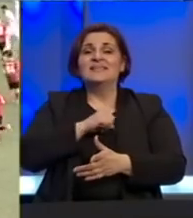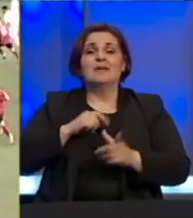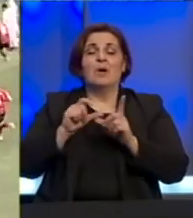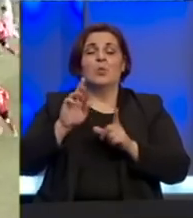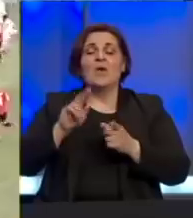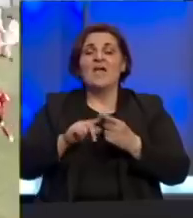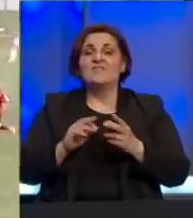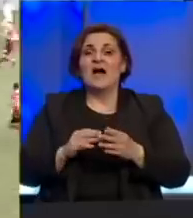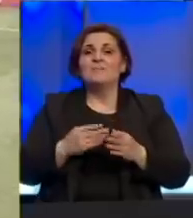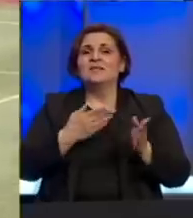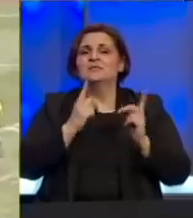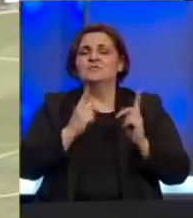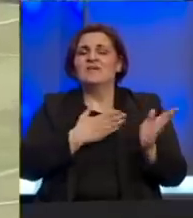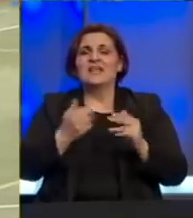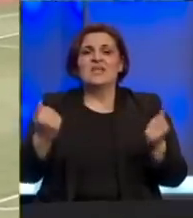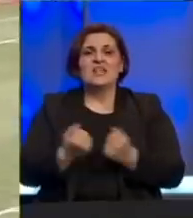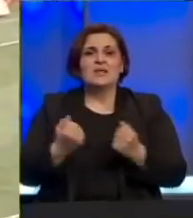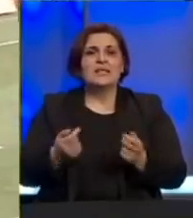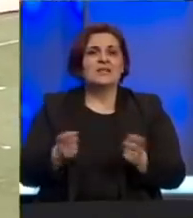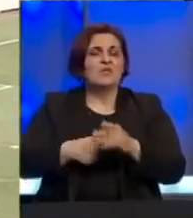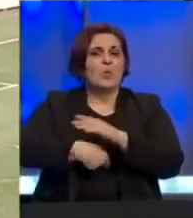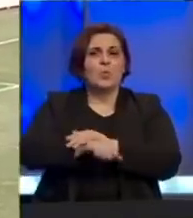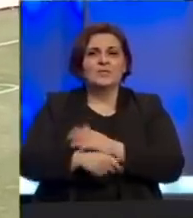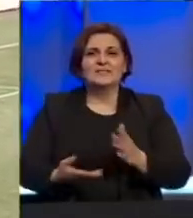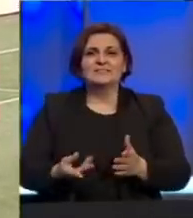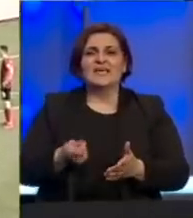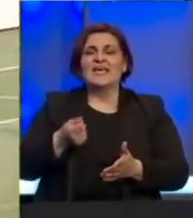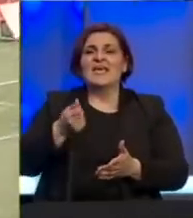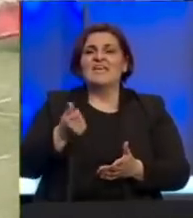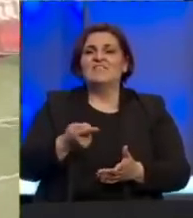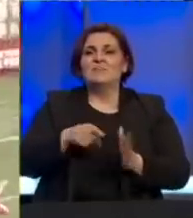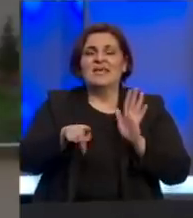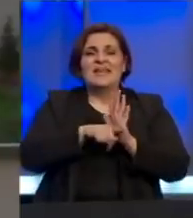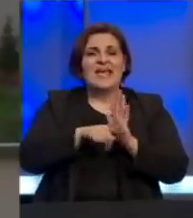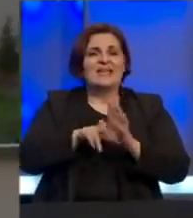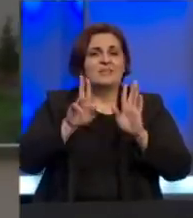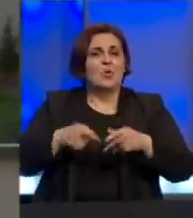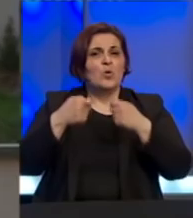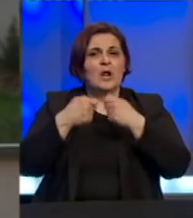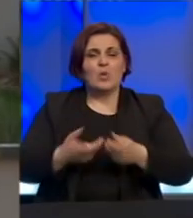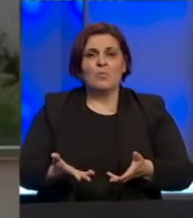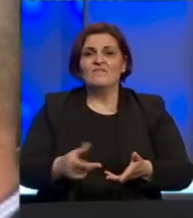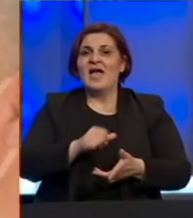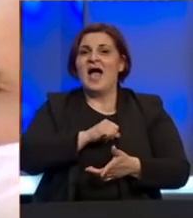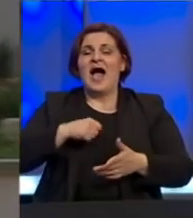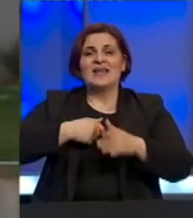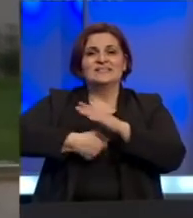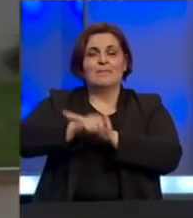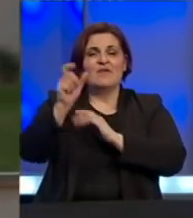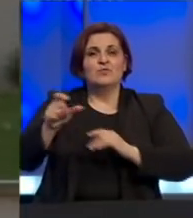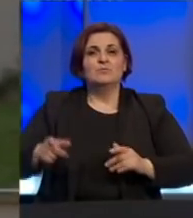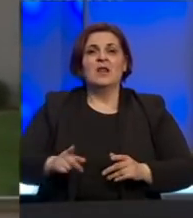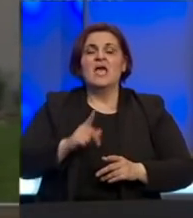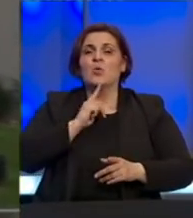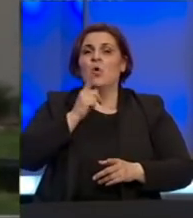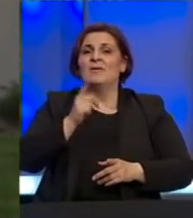Za ustavljanje redovnih aktivnosti neodigravanje utakmica financijski bi moglo negativno djelovati na klubove ali i same nogometaše kojima